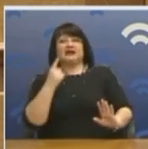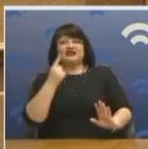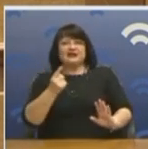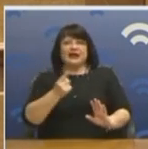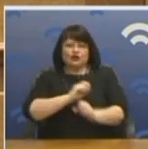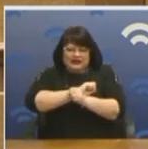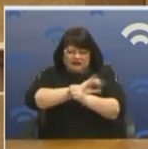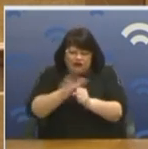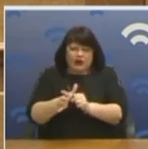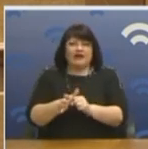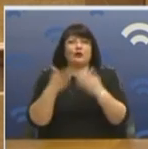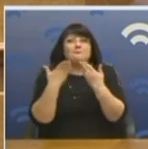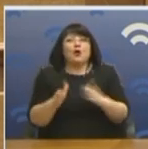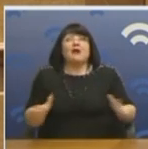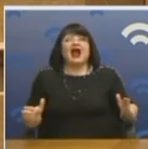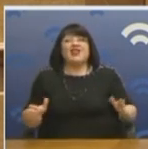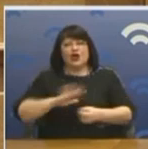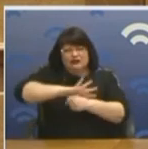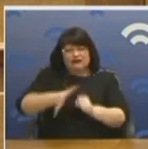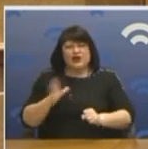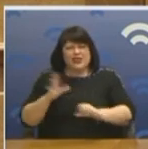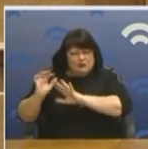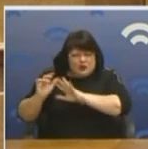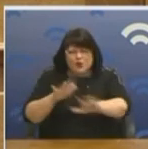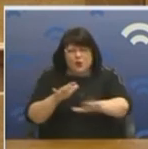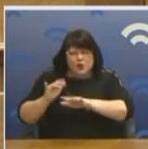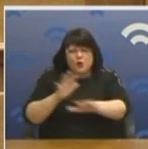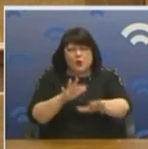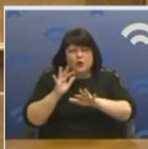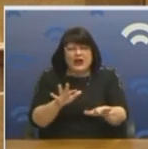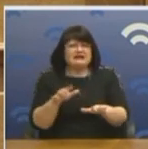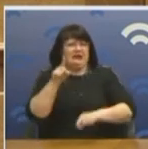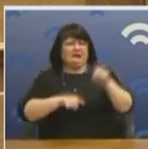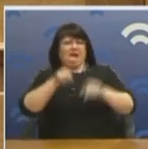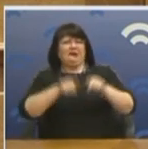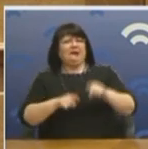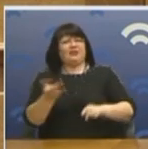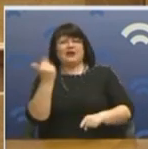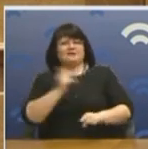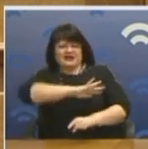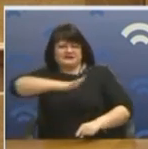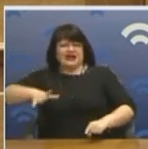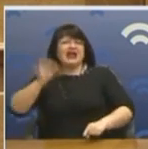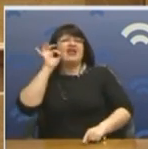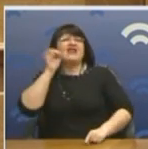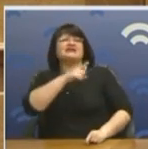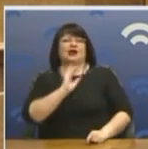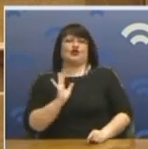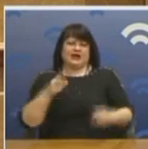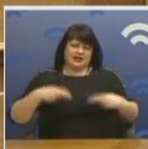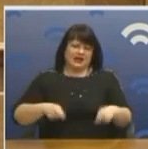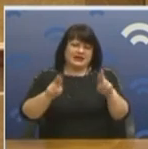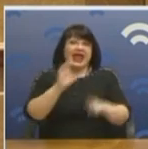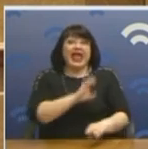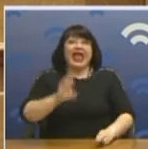η προπαγάνδα το μέσο ενημερώσος. Τα αφήνω στα πρακτικά γιατί είναι παραποιημένα, επαναλαμβάνω, ρεπορτάζ των καναλιών τα οποία όμως κανένα εασουρού δεν